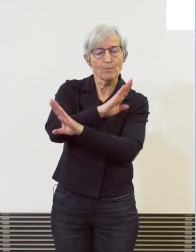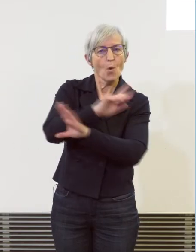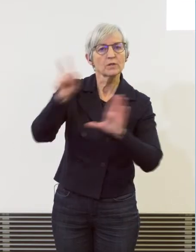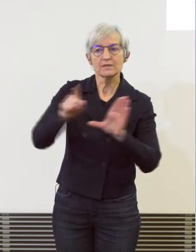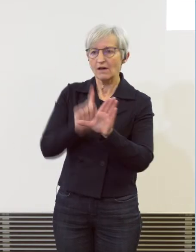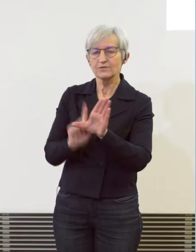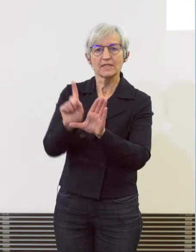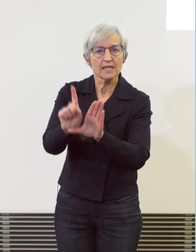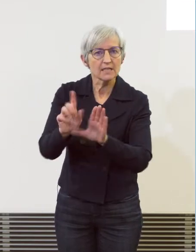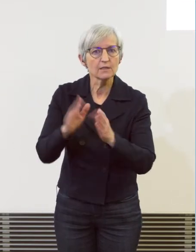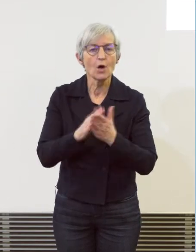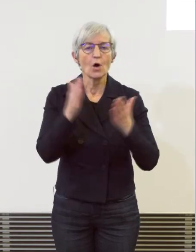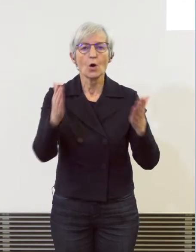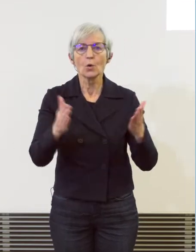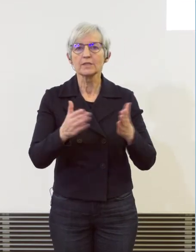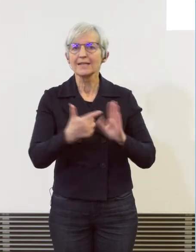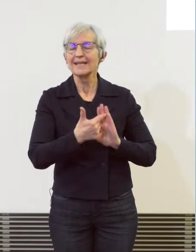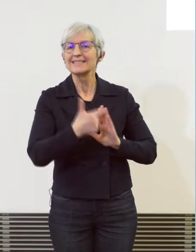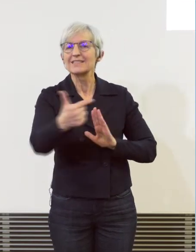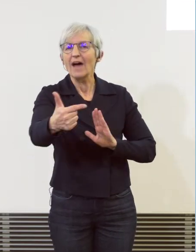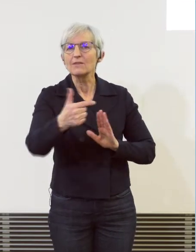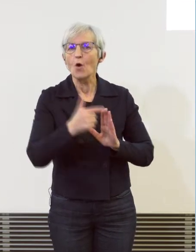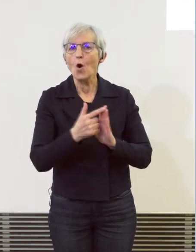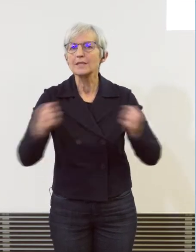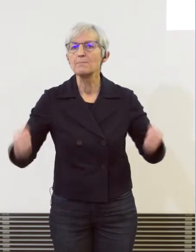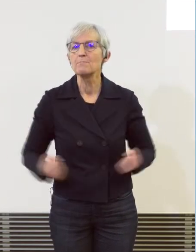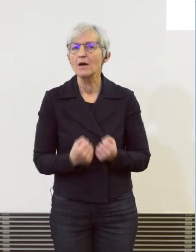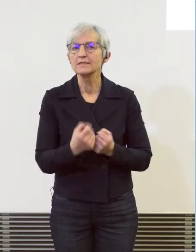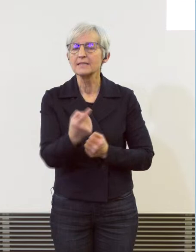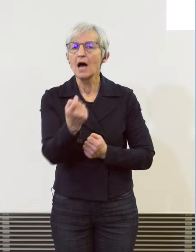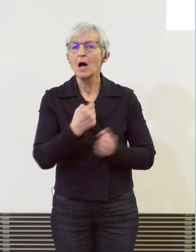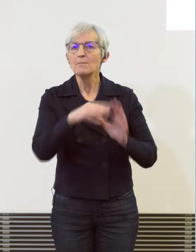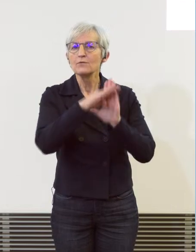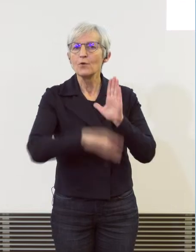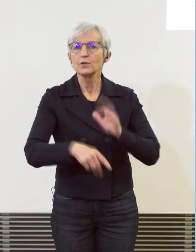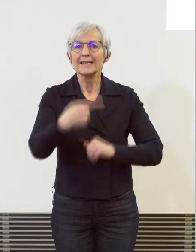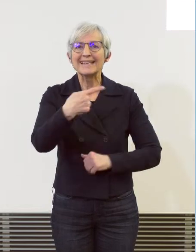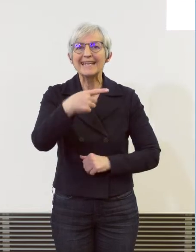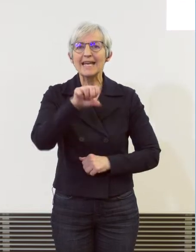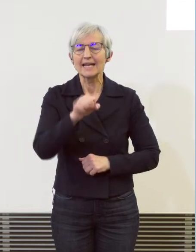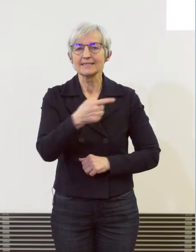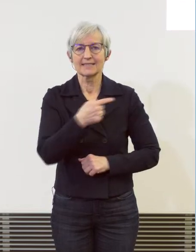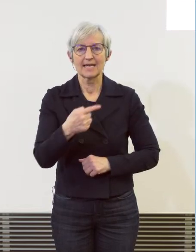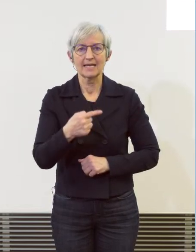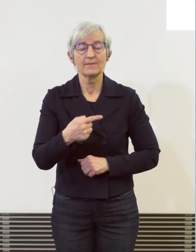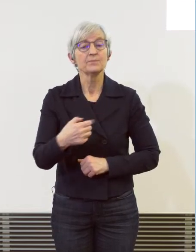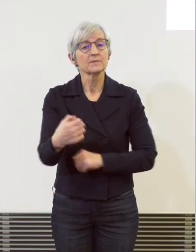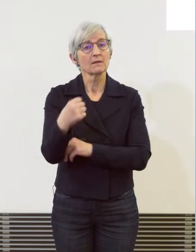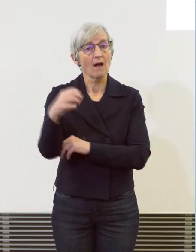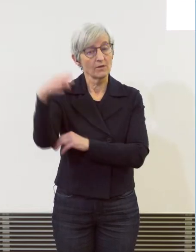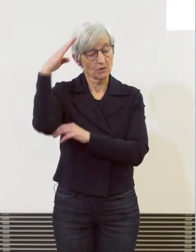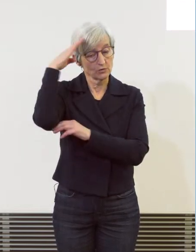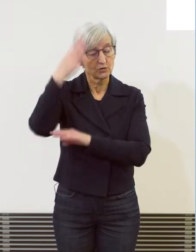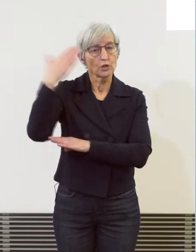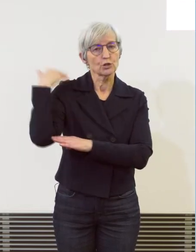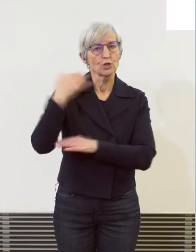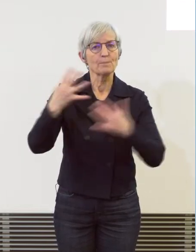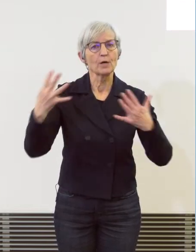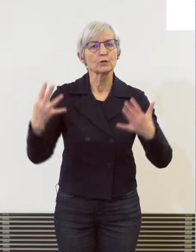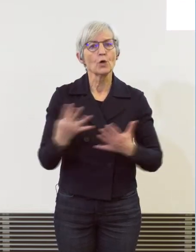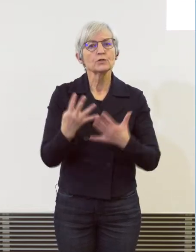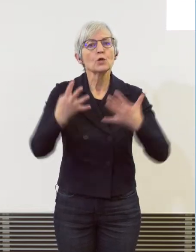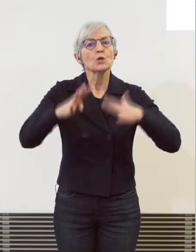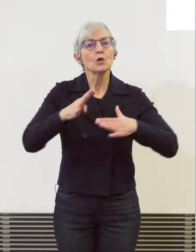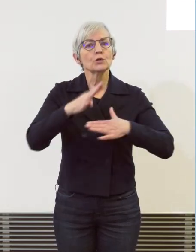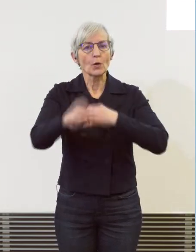GSG-Massnahmen machen. Das ist wirklich etwas, das der Kanton Zürich auch eine Pionierrolle eingenommen hat, schon in den 90er Jahren, wo wir auch daran